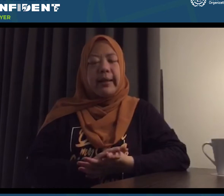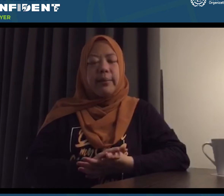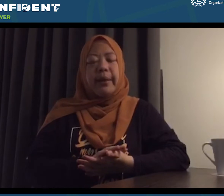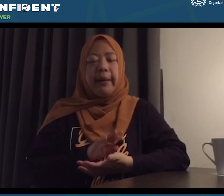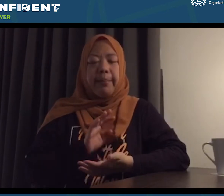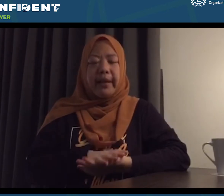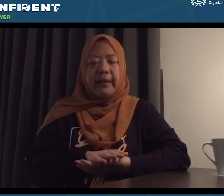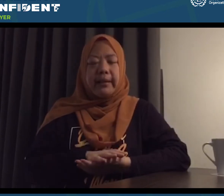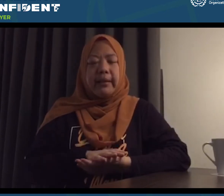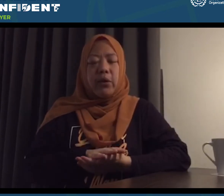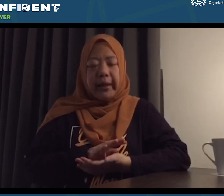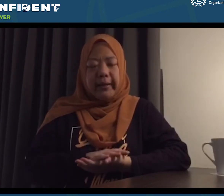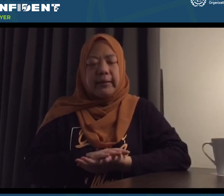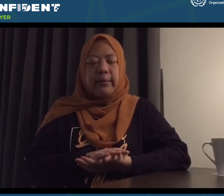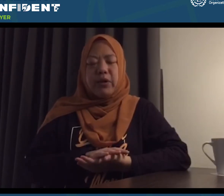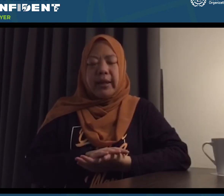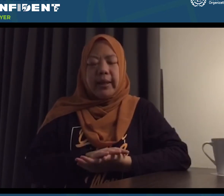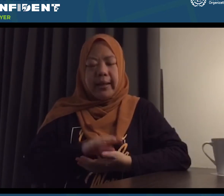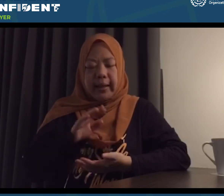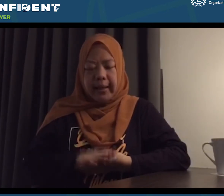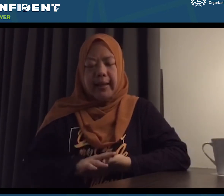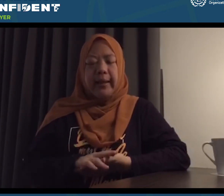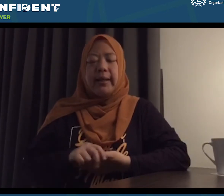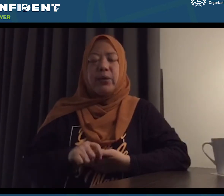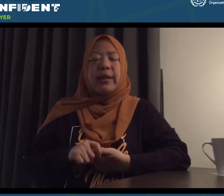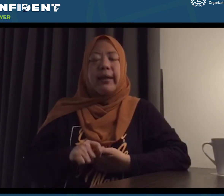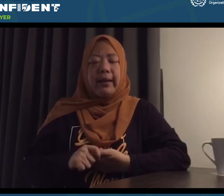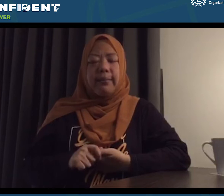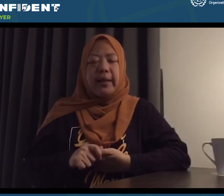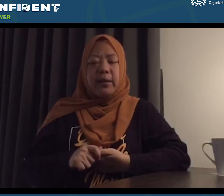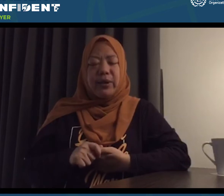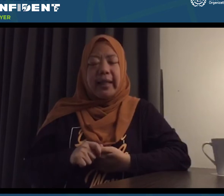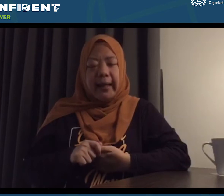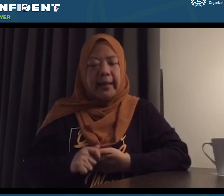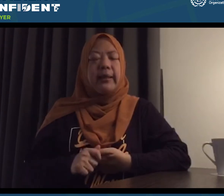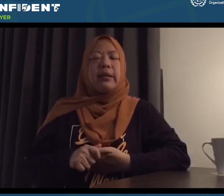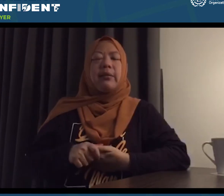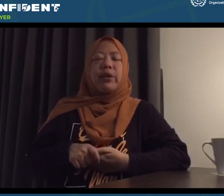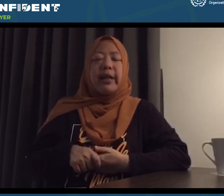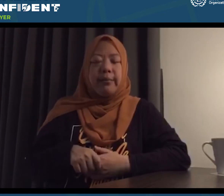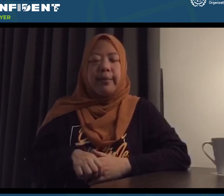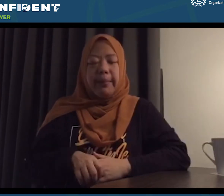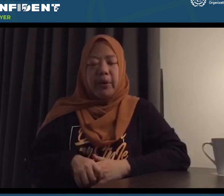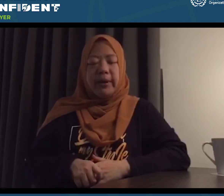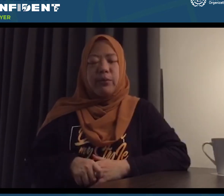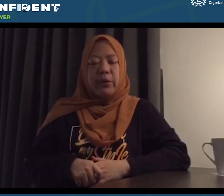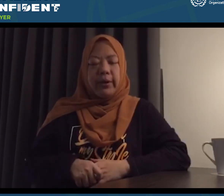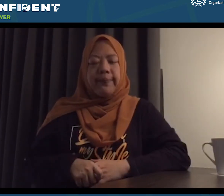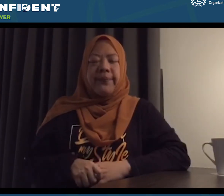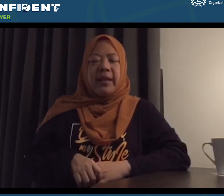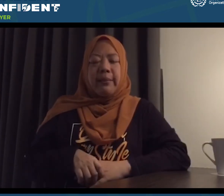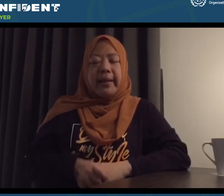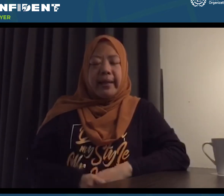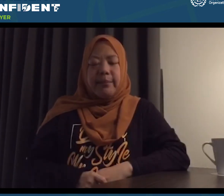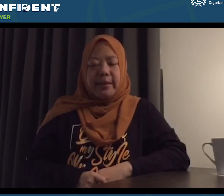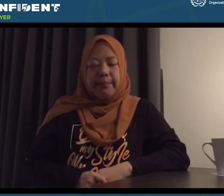ada beberapa orang. Di proyek ini ada saya, ada editor saya, Mbak Rini Kustiani, kemudian ada beberapa kontributor.